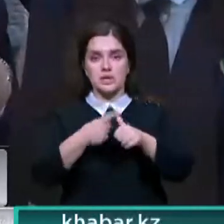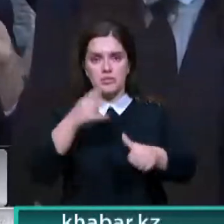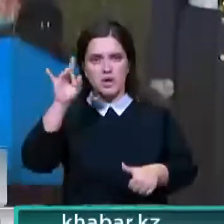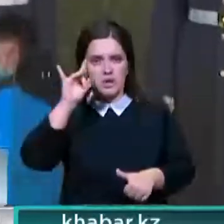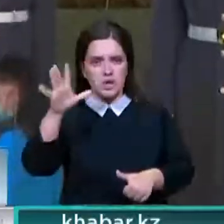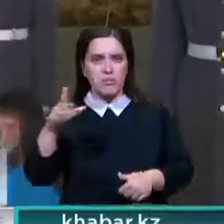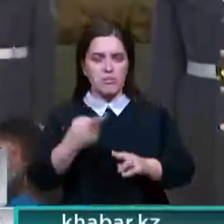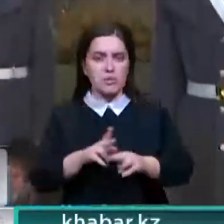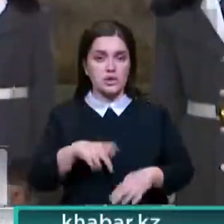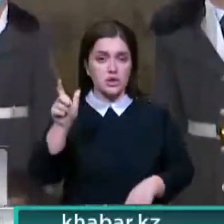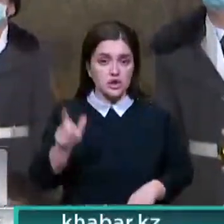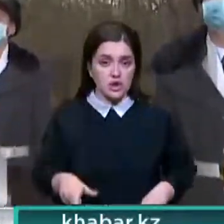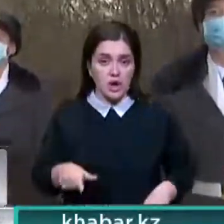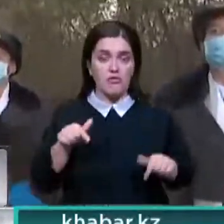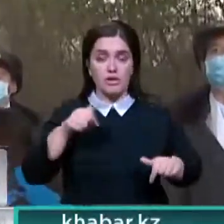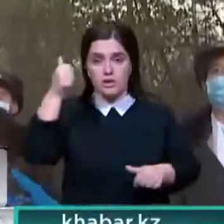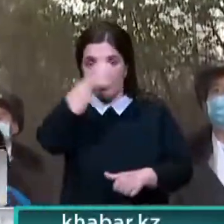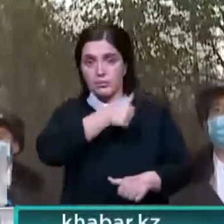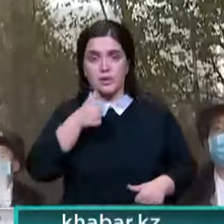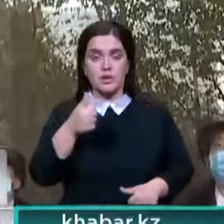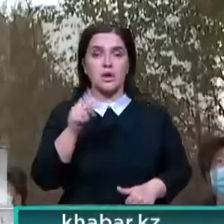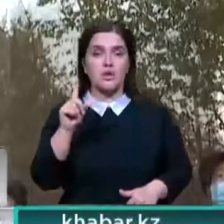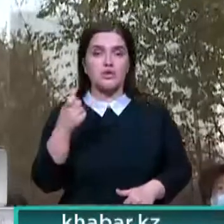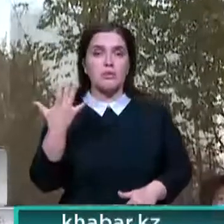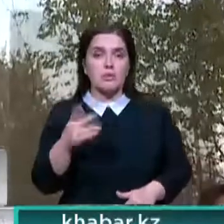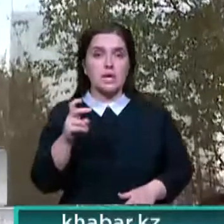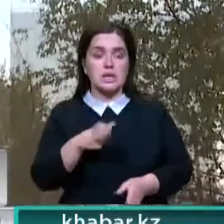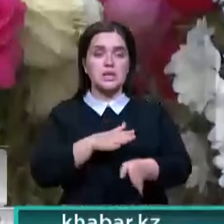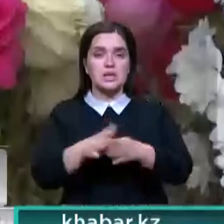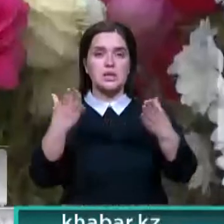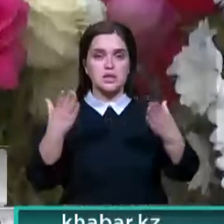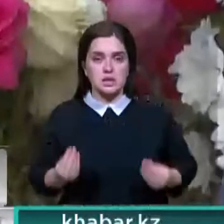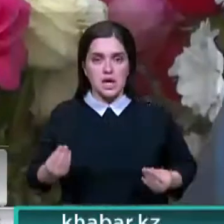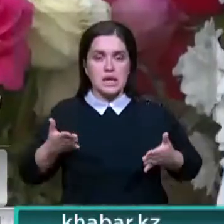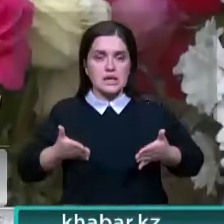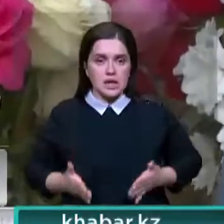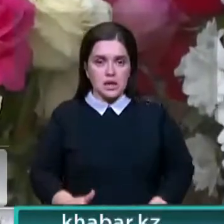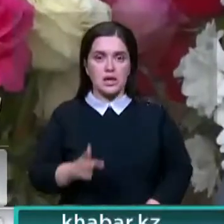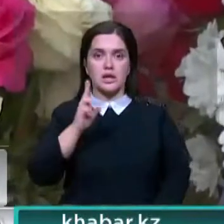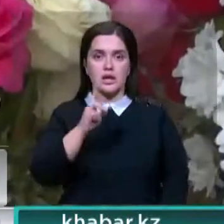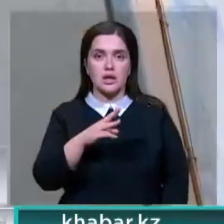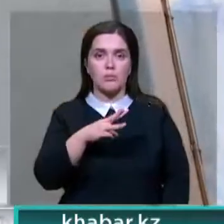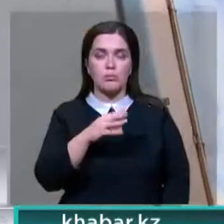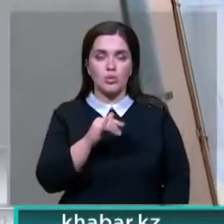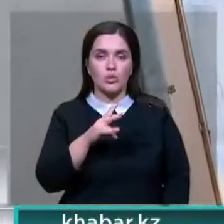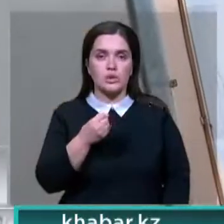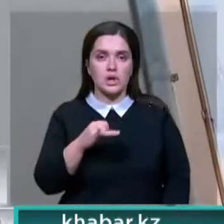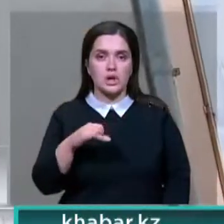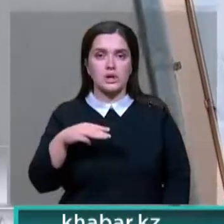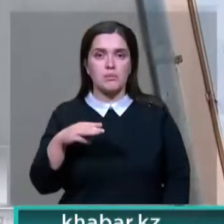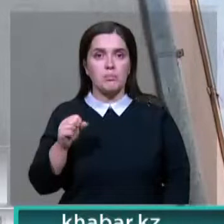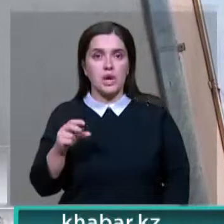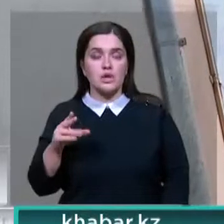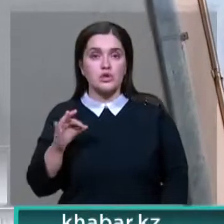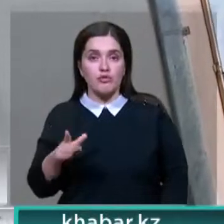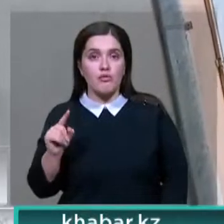носить имя легендарного палуана. Напомним, в этом году исполнилось 150 лет со дня рождения Кожимуканому Найтпасова.